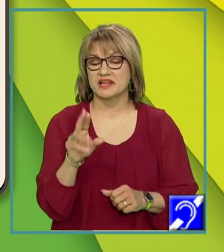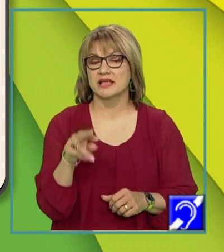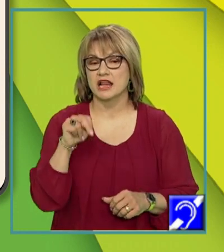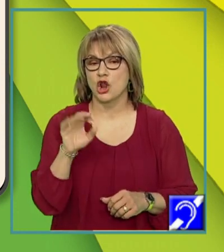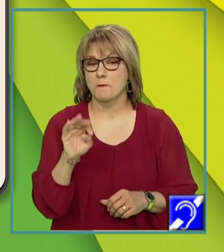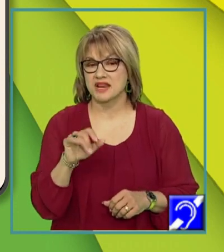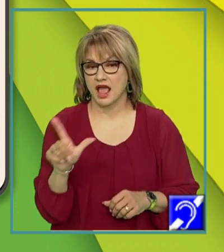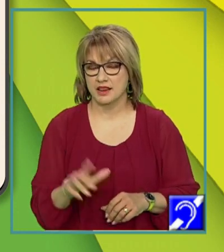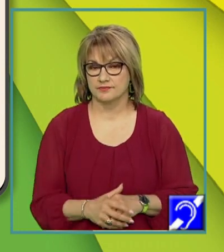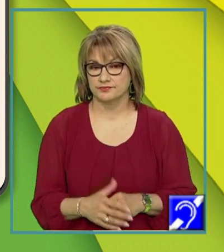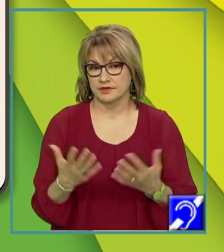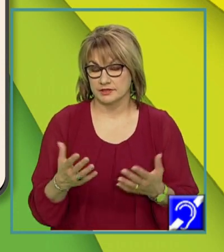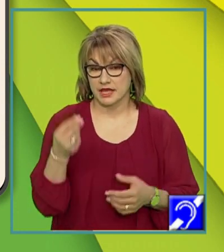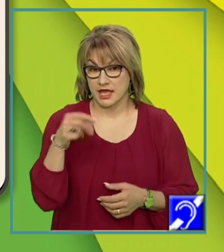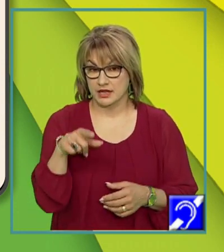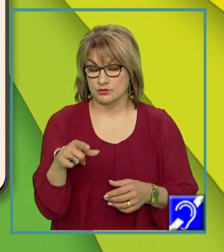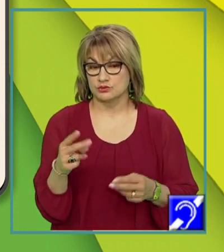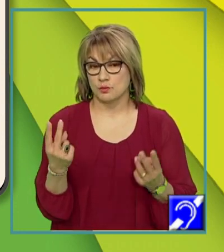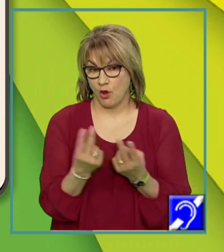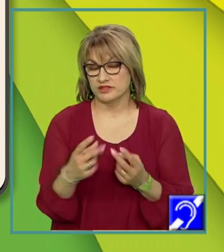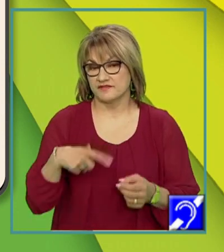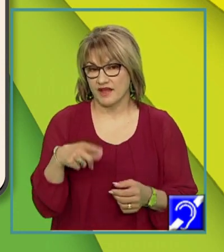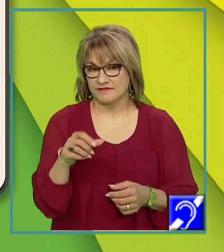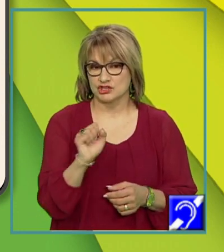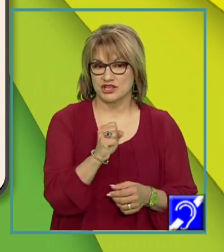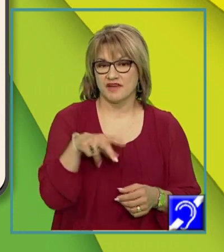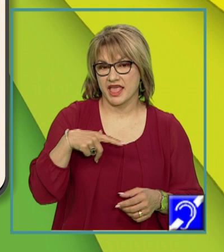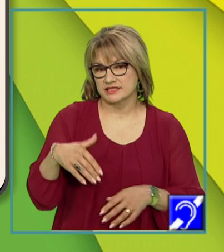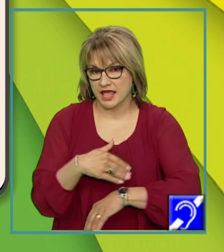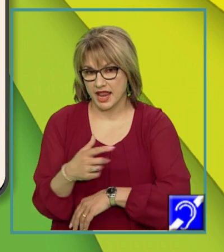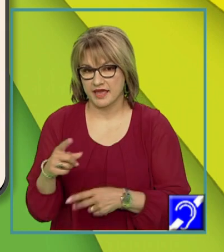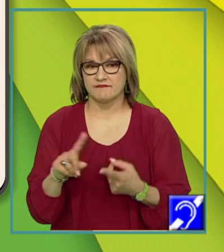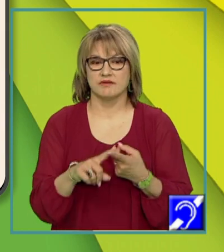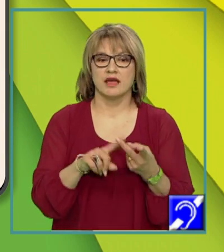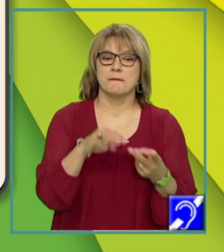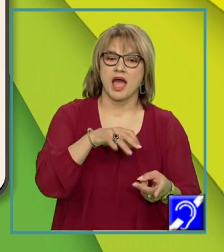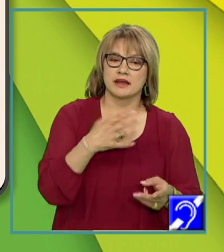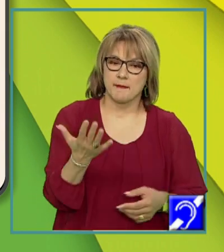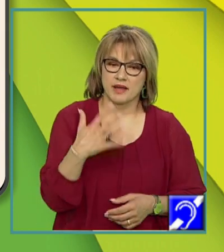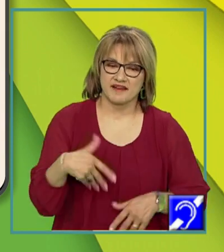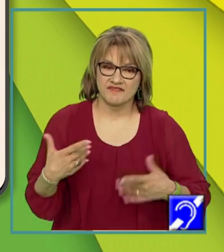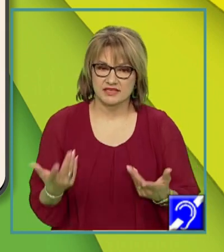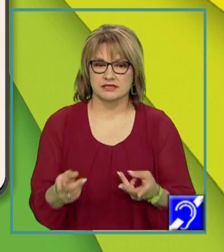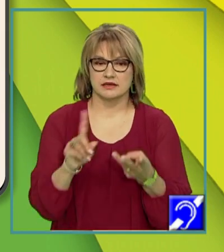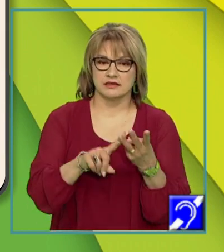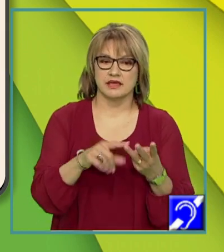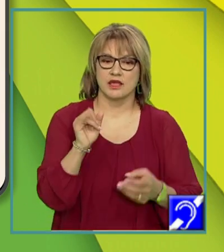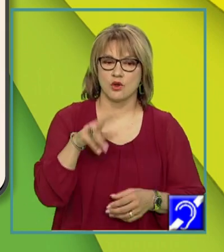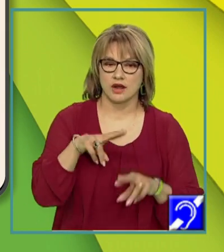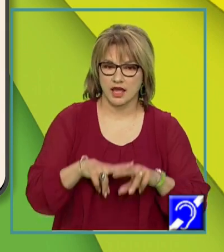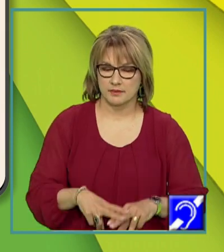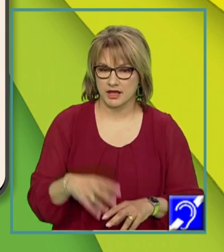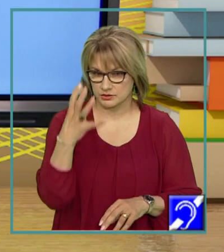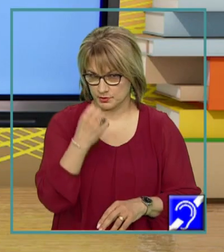Așadar, enunțul potrivit va fi Ștefan este elev, Maria pare veselă, Ion a rămas